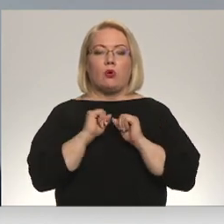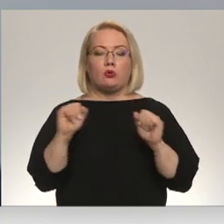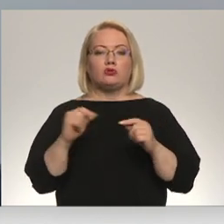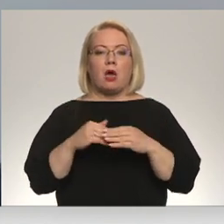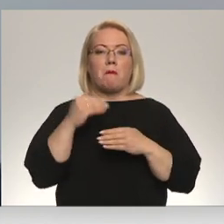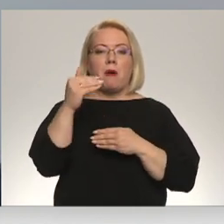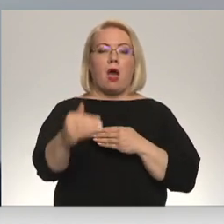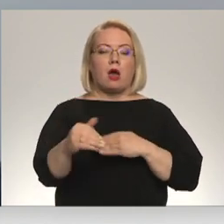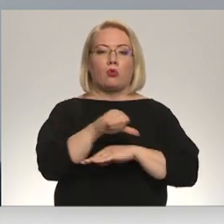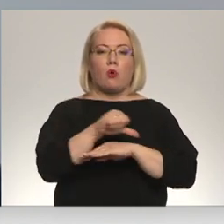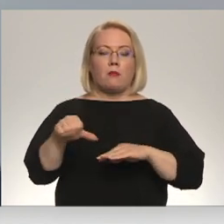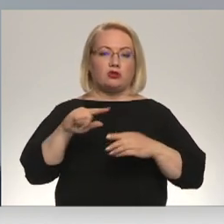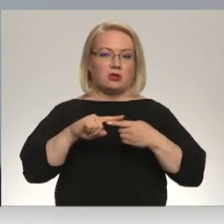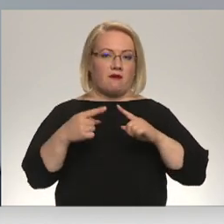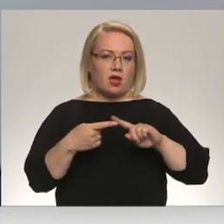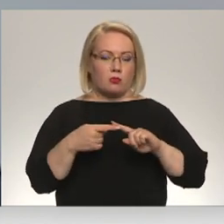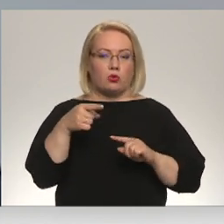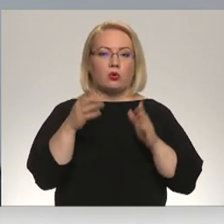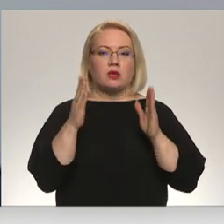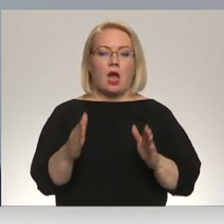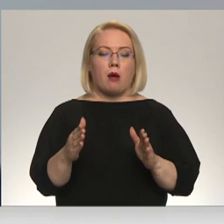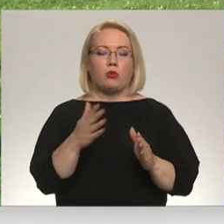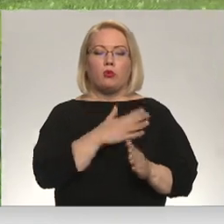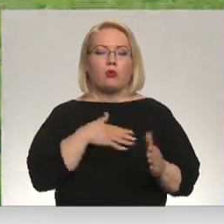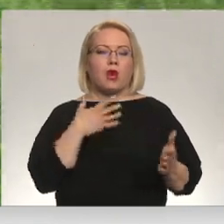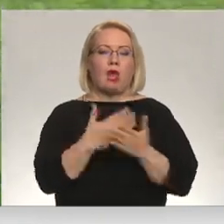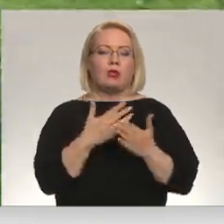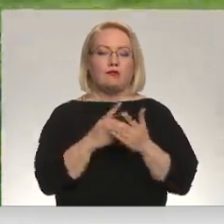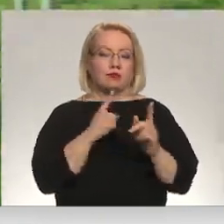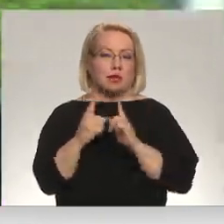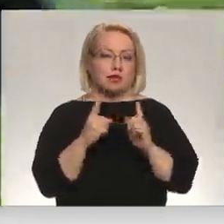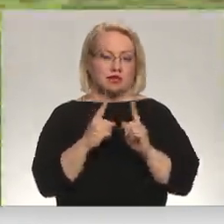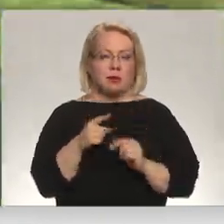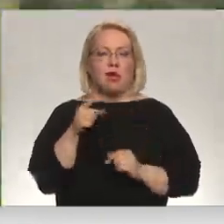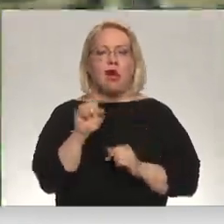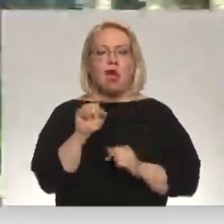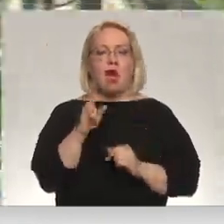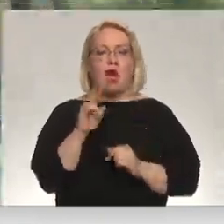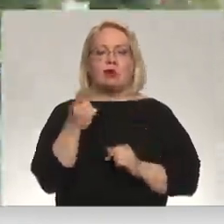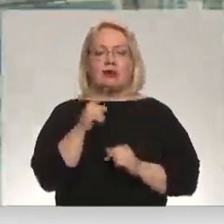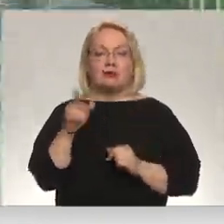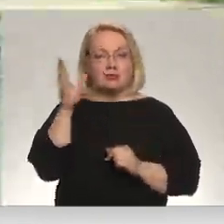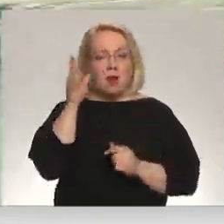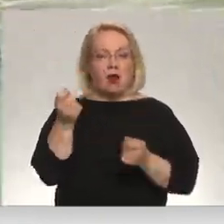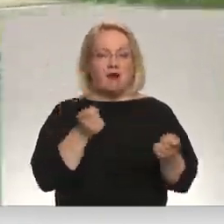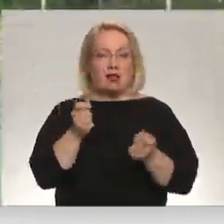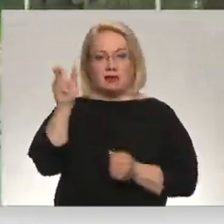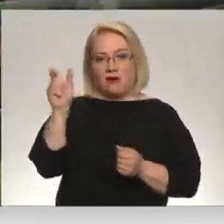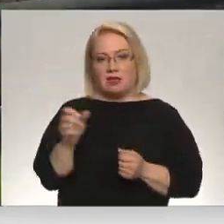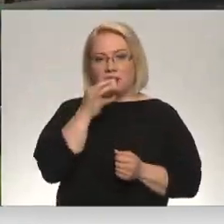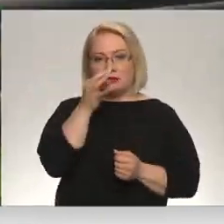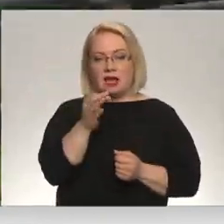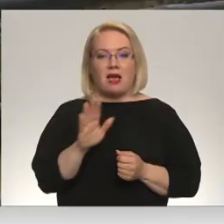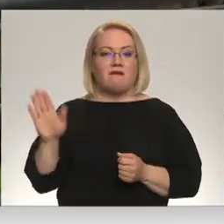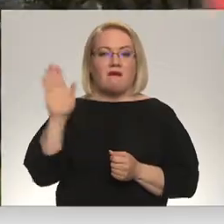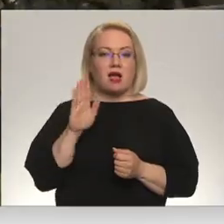un tur ir jābūt arī lielais atiksmes intensitātei. Aknīstas pilsētas pārvaldes vadītājs gan uzsver, ka valstī